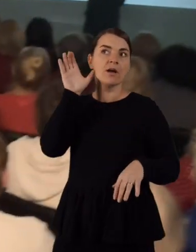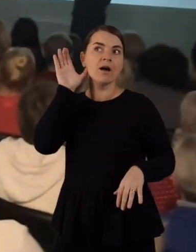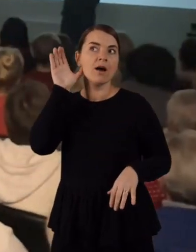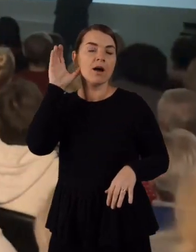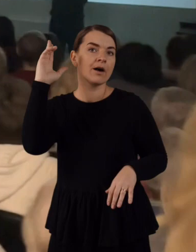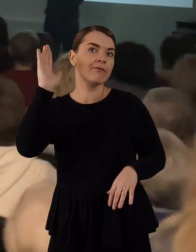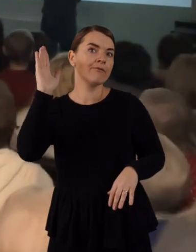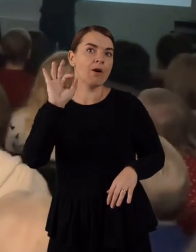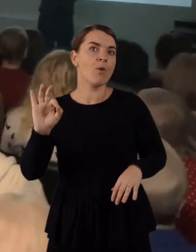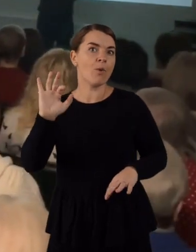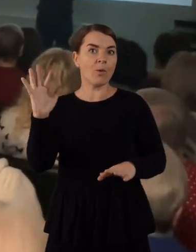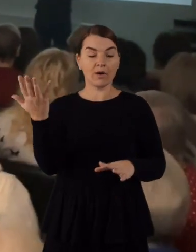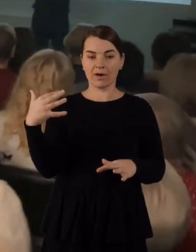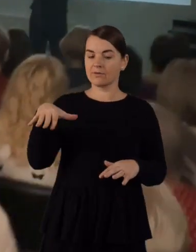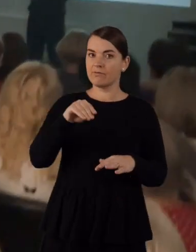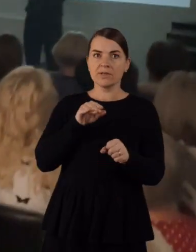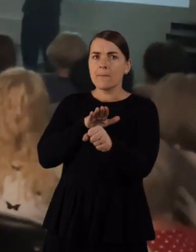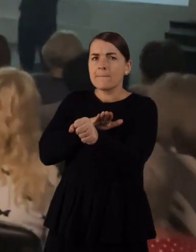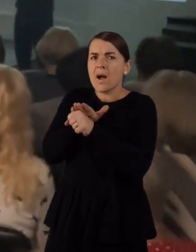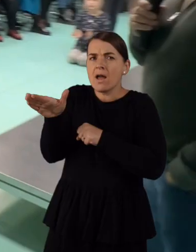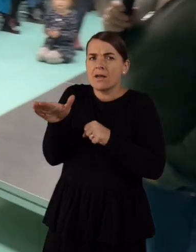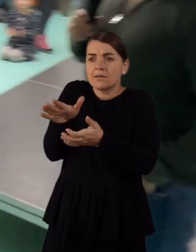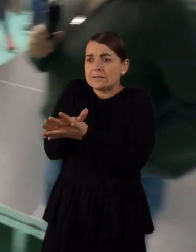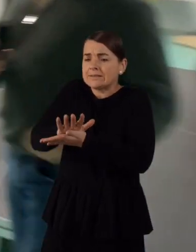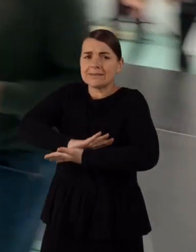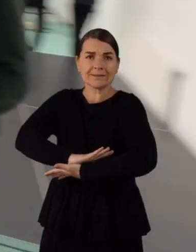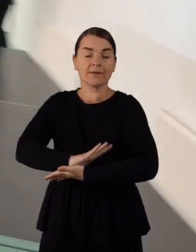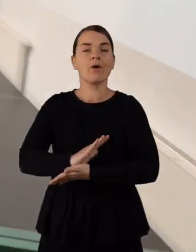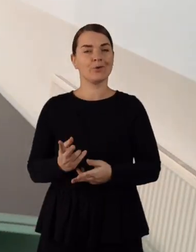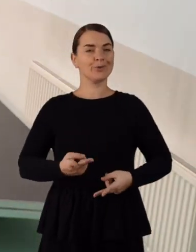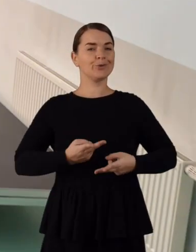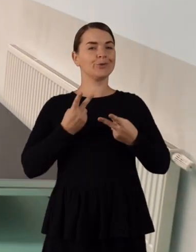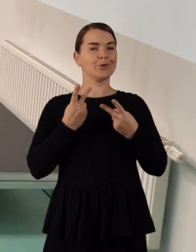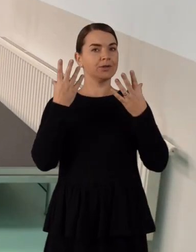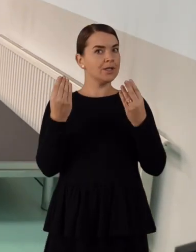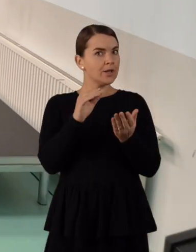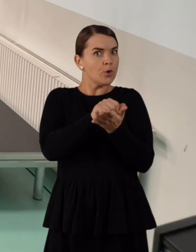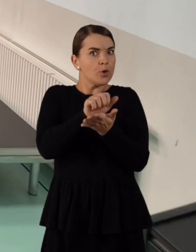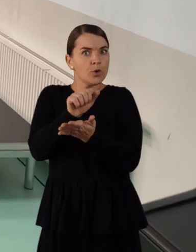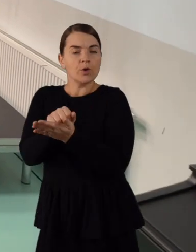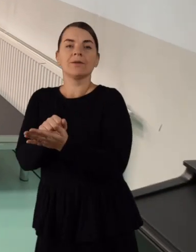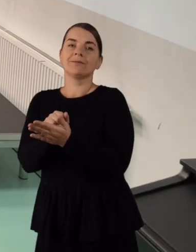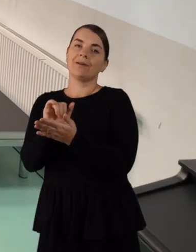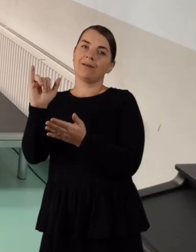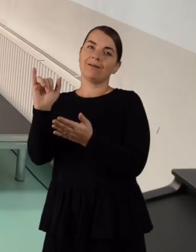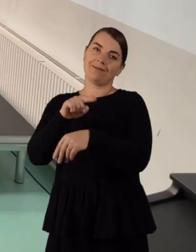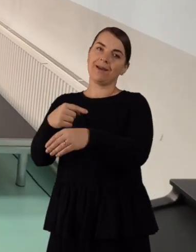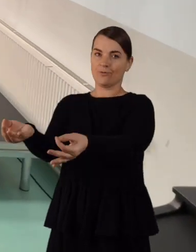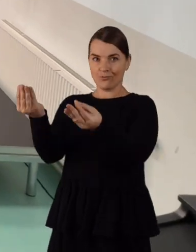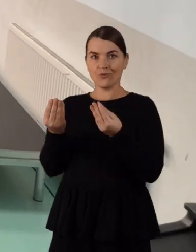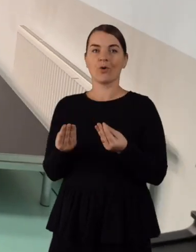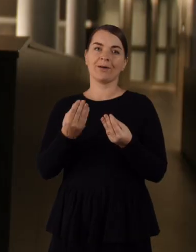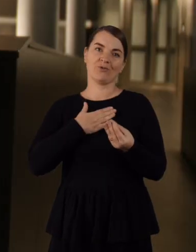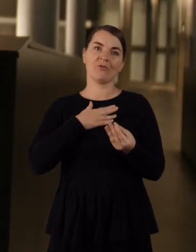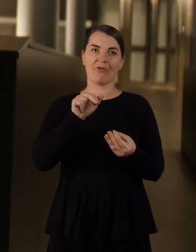klausėsi žinomo vyro kalbos. Visi norintieji paprasčiausiai netilpo. O mes džiaugiamės, kad užimtoje dieno tvarkėje Marius rado laiko pokalbiui